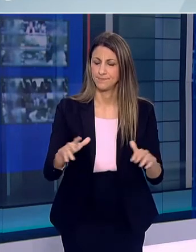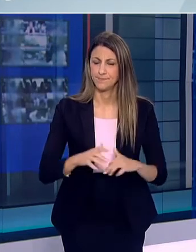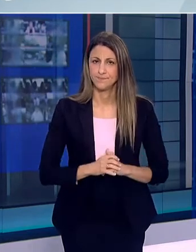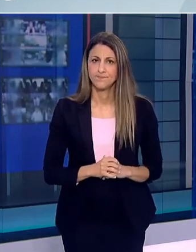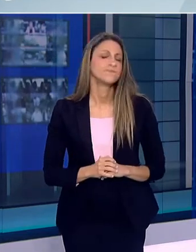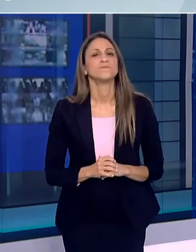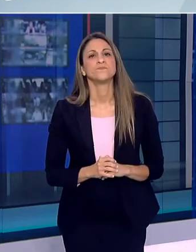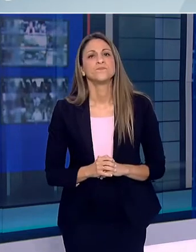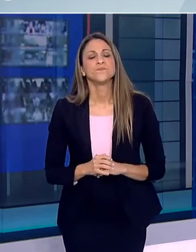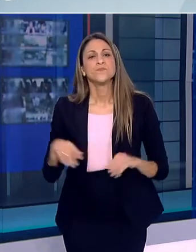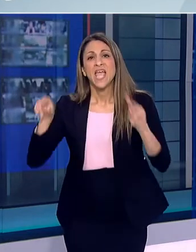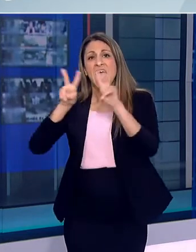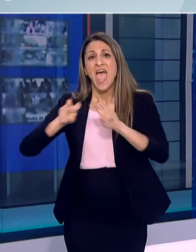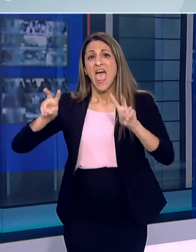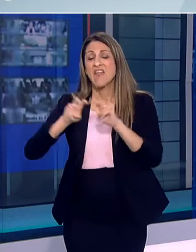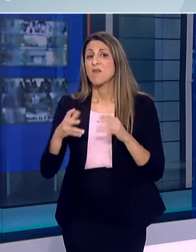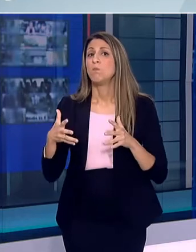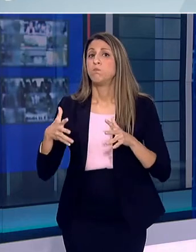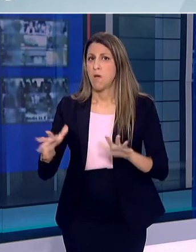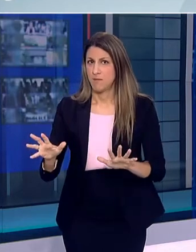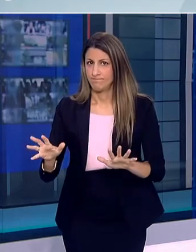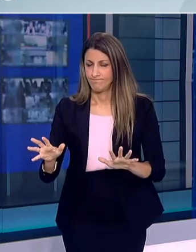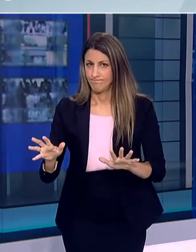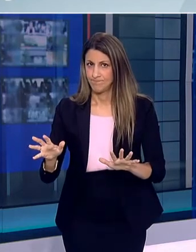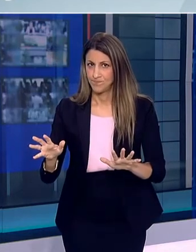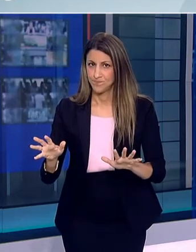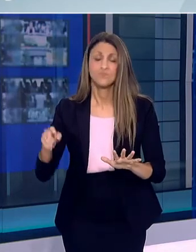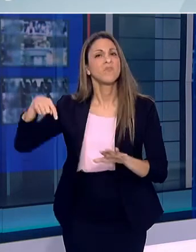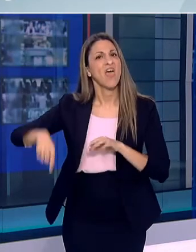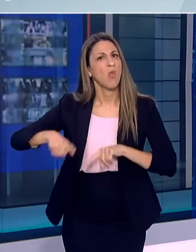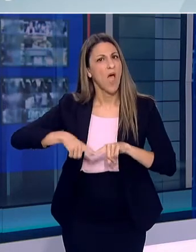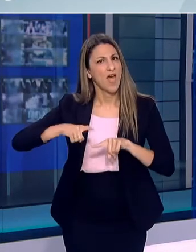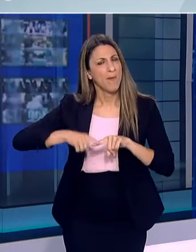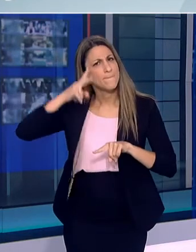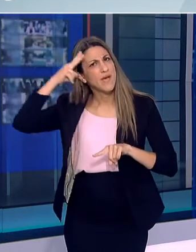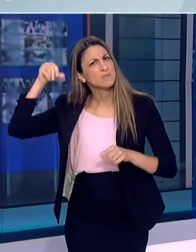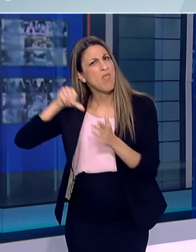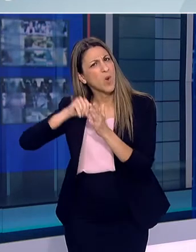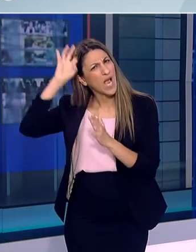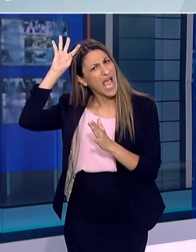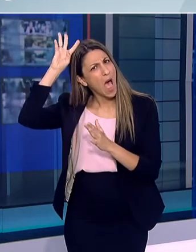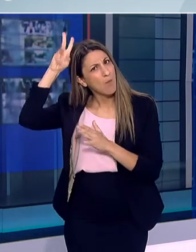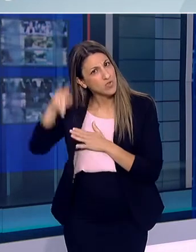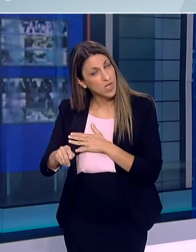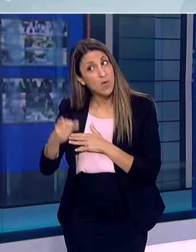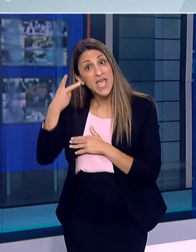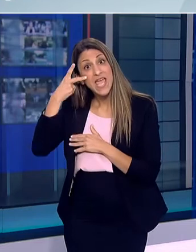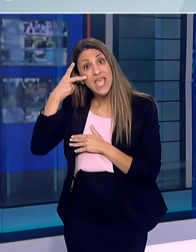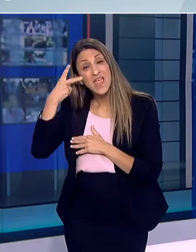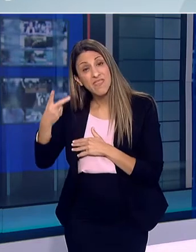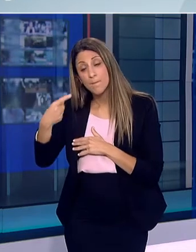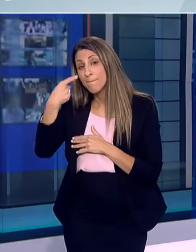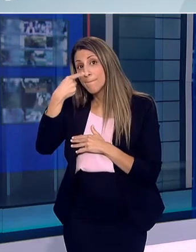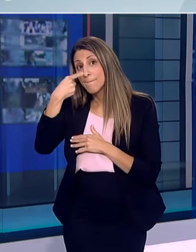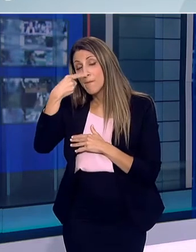Ελληνική μελέτη από συναδέλους πανευστηνιακούς του Εθνικού και Καποδυστριακού Πανευστημίου Αθηνών έδειξε σημαντική έκπτωση των οσφρυτικών